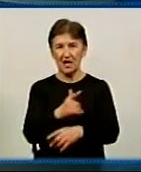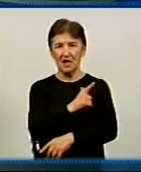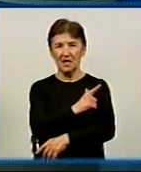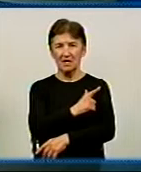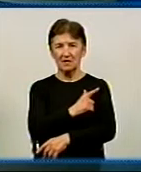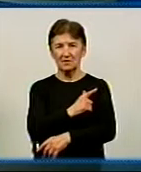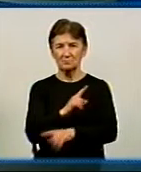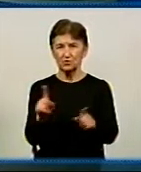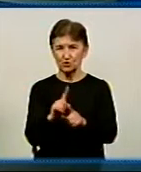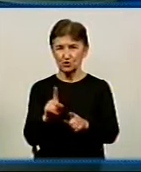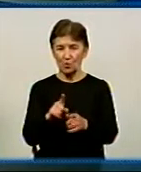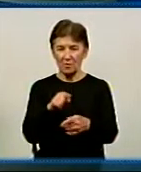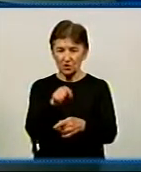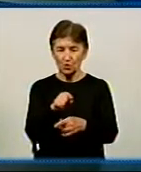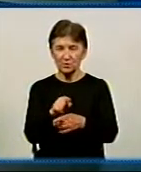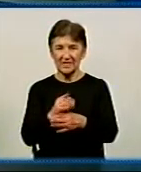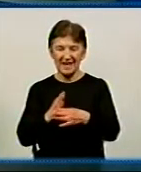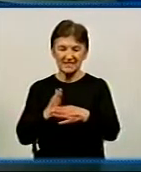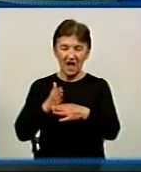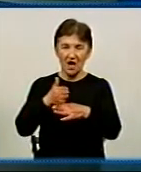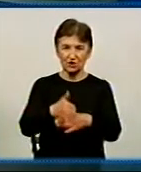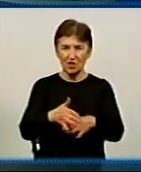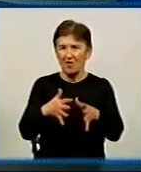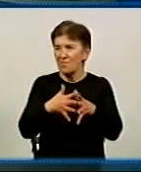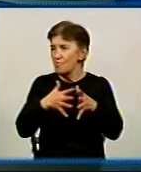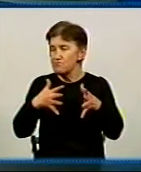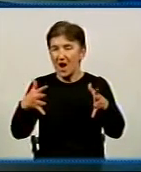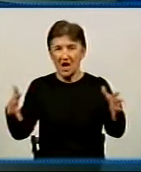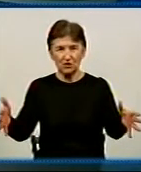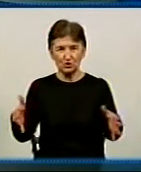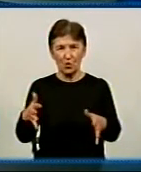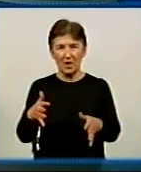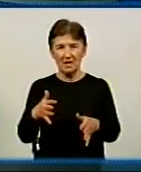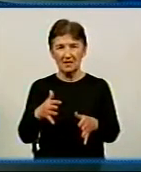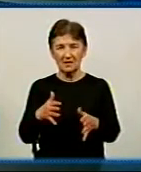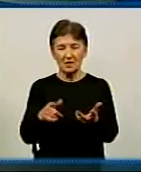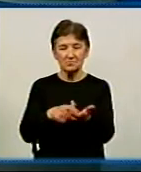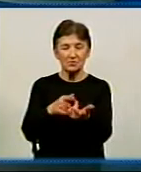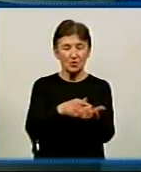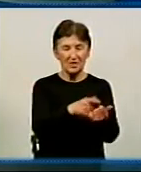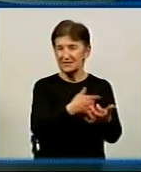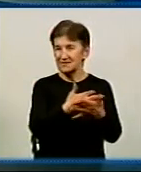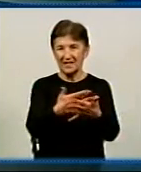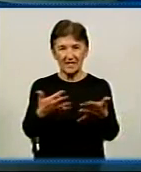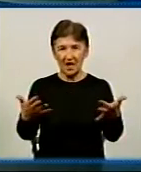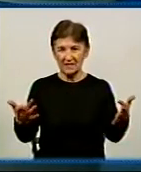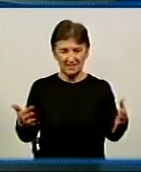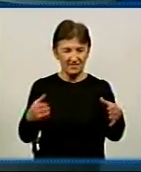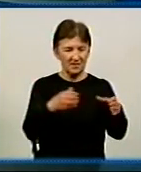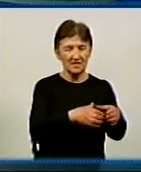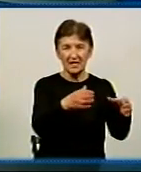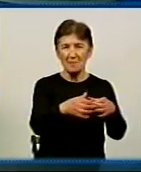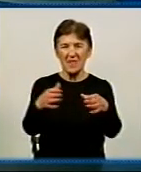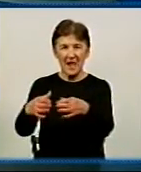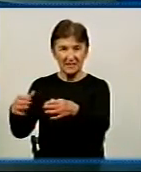для того, щоб туди зашло, ну, таке скоплення, більшого кількість священнослужителів, різних динамінацій і конфесій.